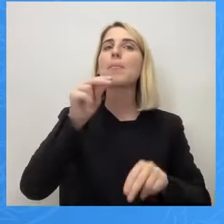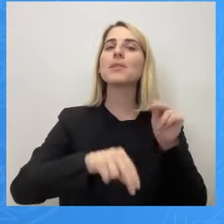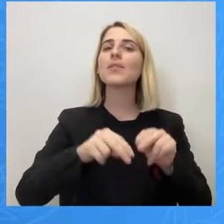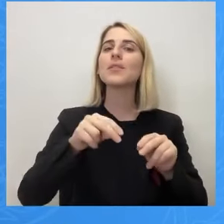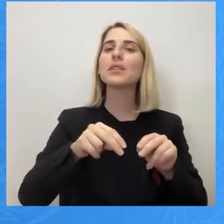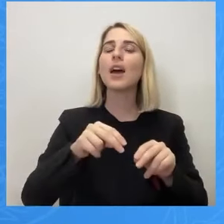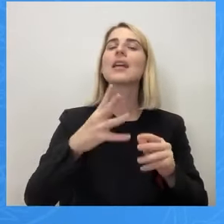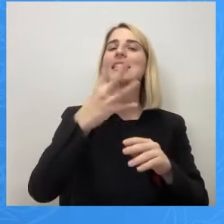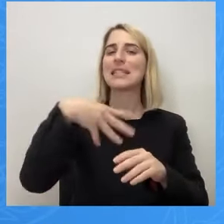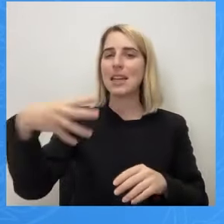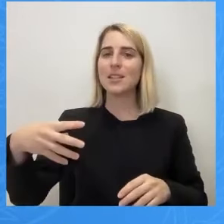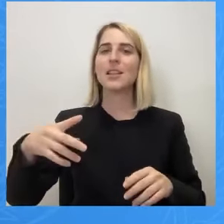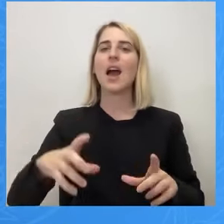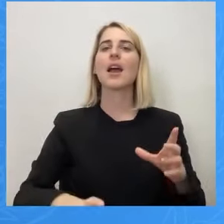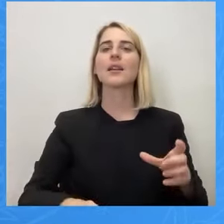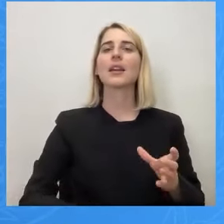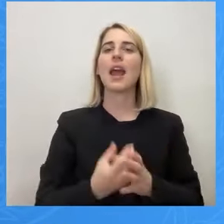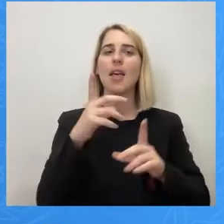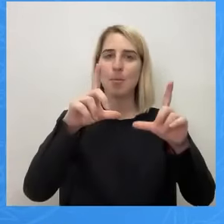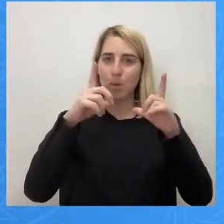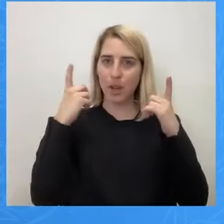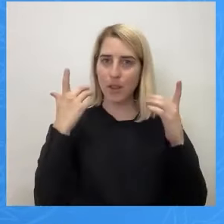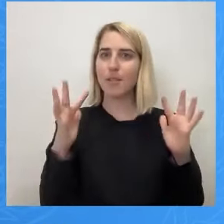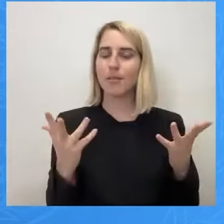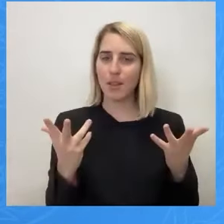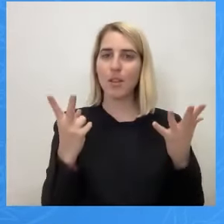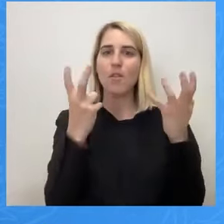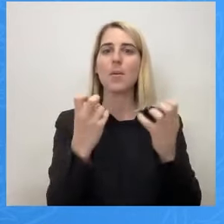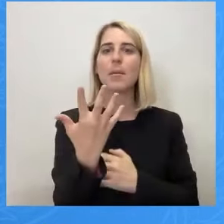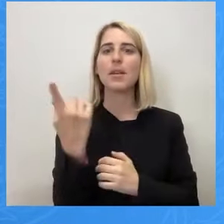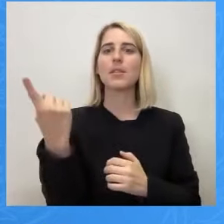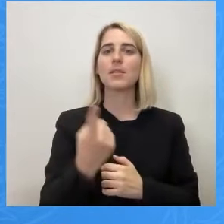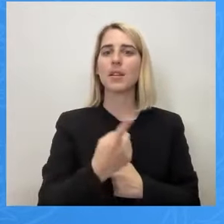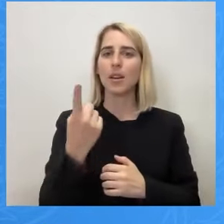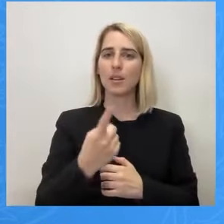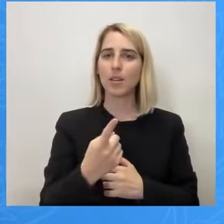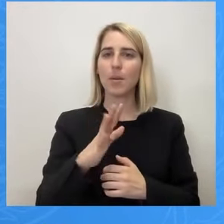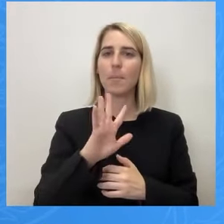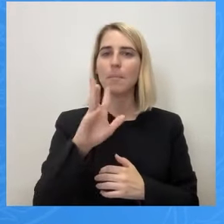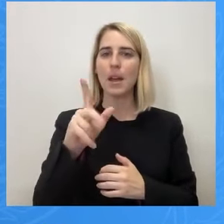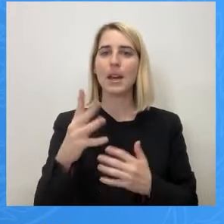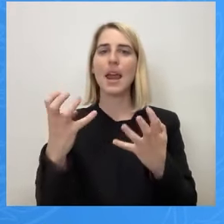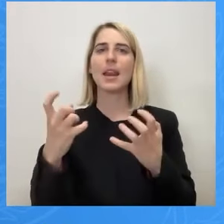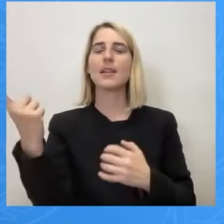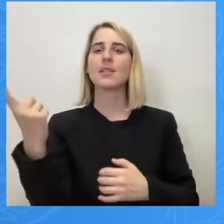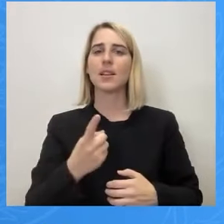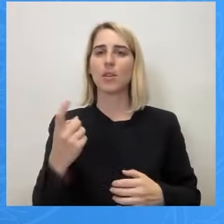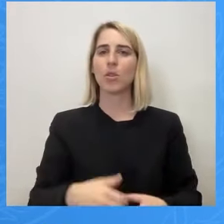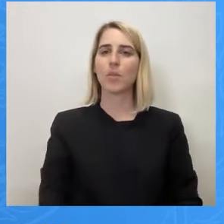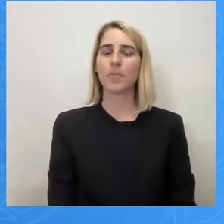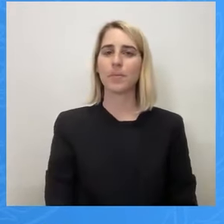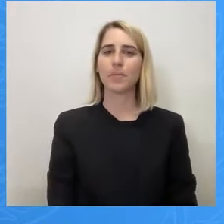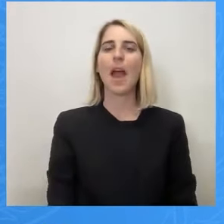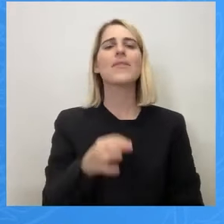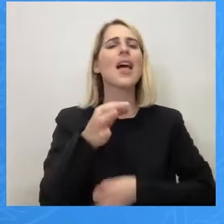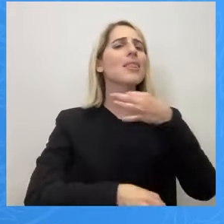ΣΥΡΙΖΑ και του ΠΑΣΟΚ. Το 85% έως το 90%. Και τα λέω